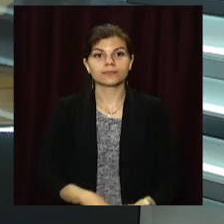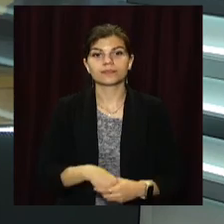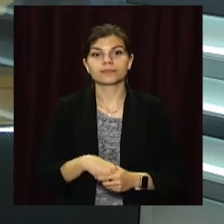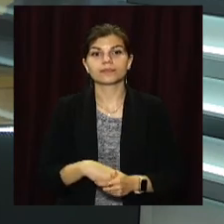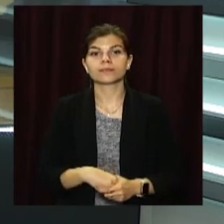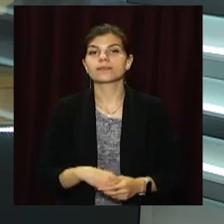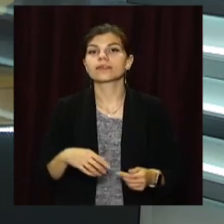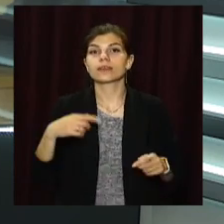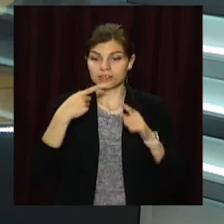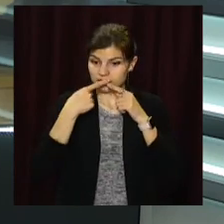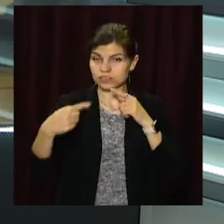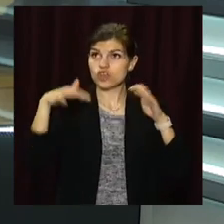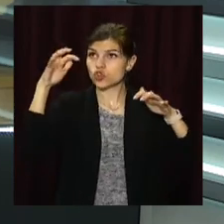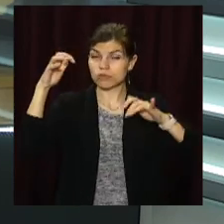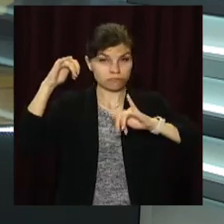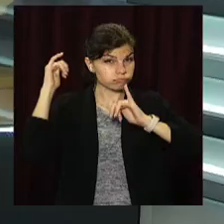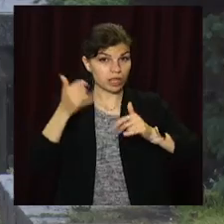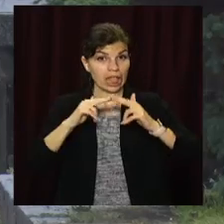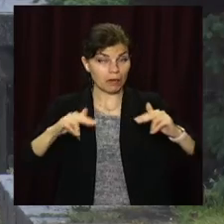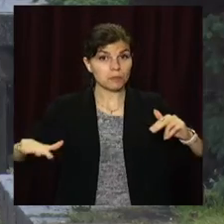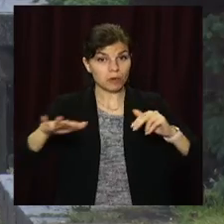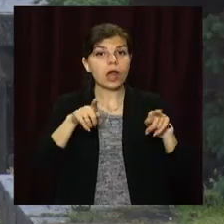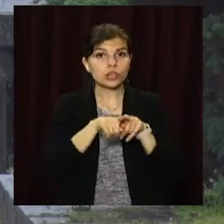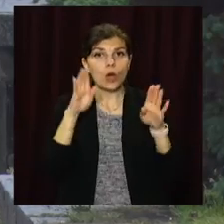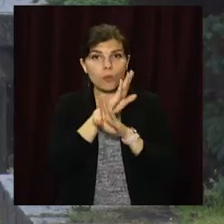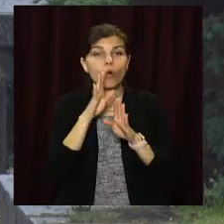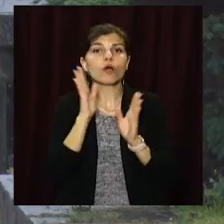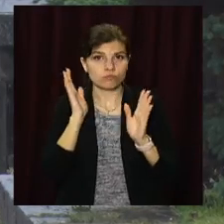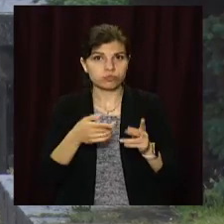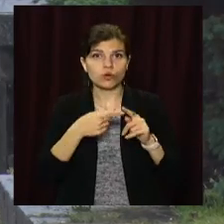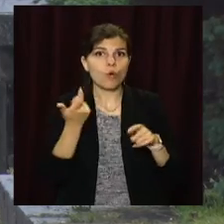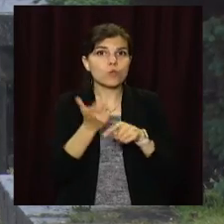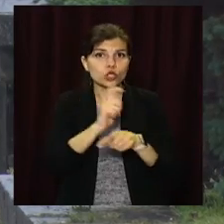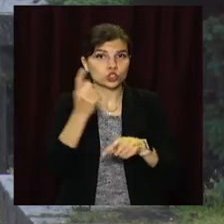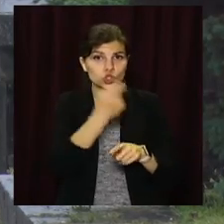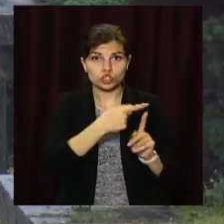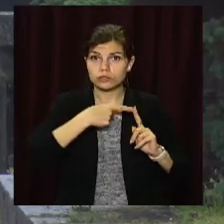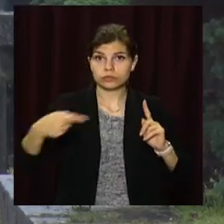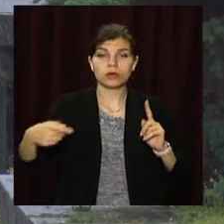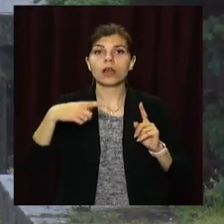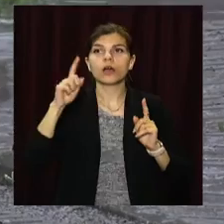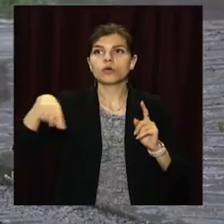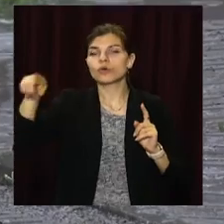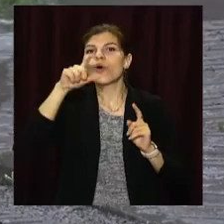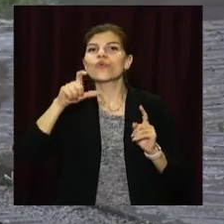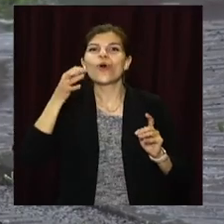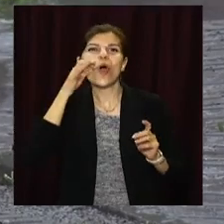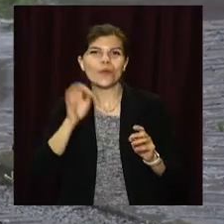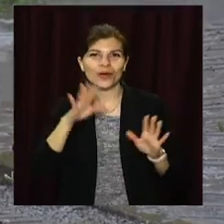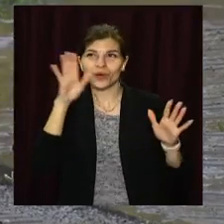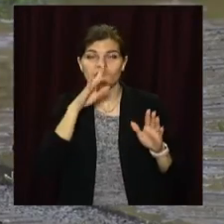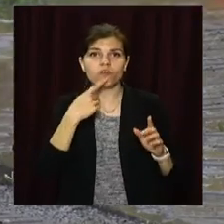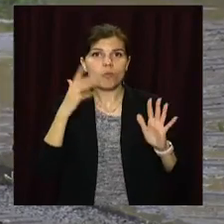Другий день червня Дніпро накриває зливою. Синоптики прогнозують, така погода протримається більше тижня. Також